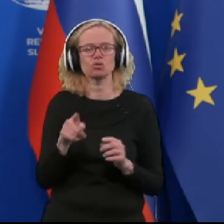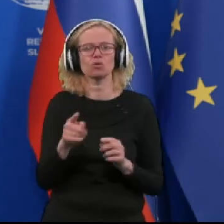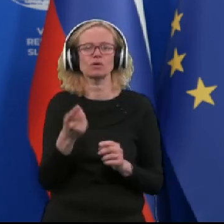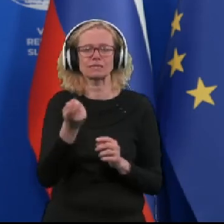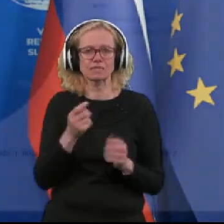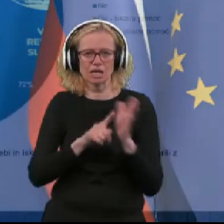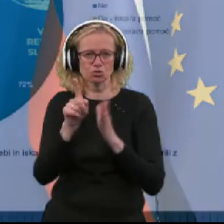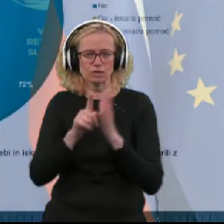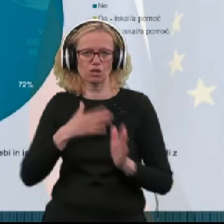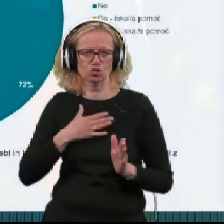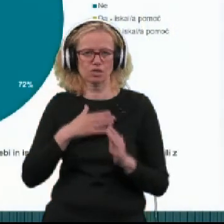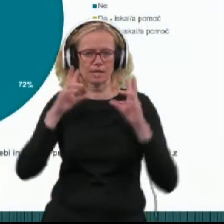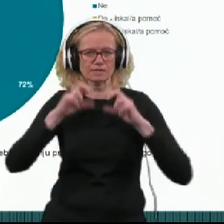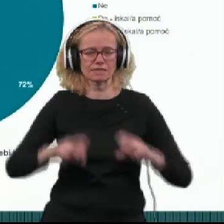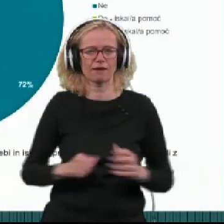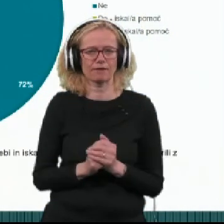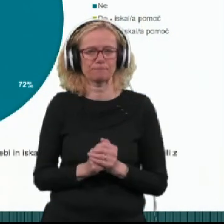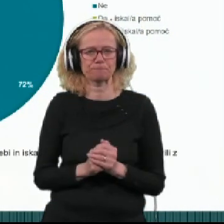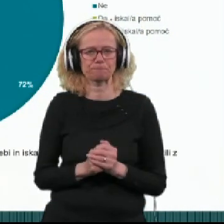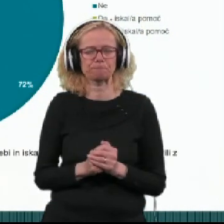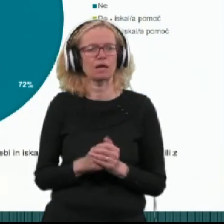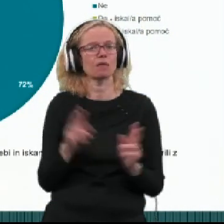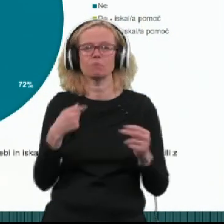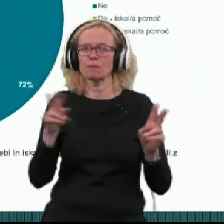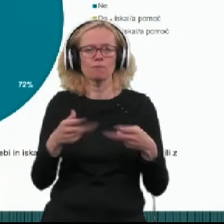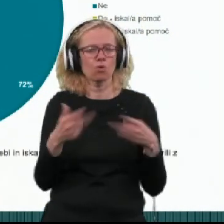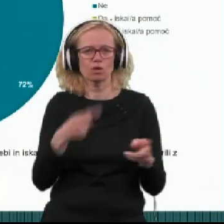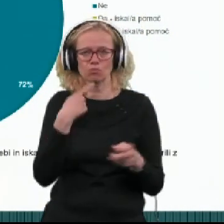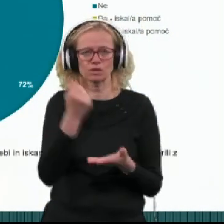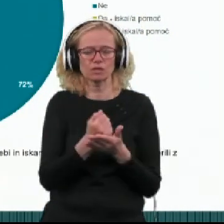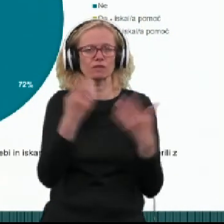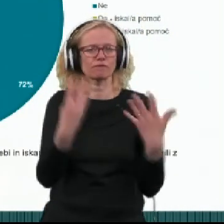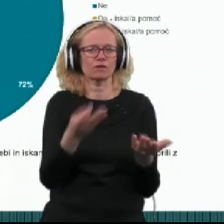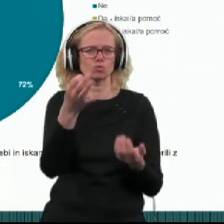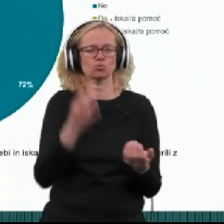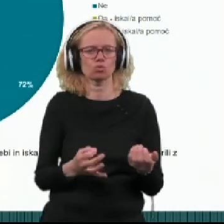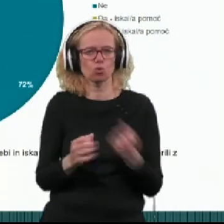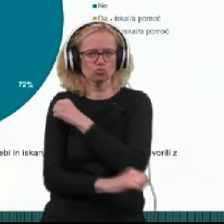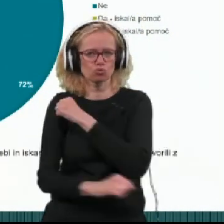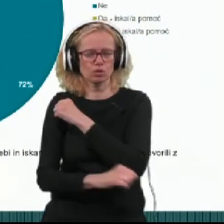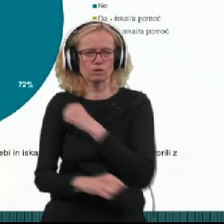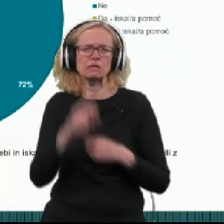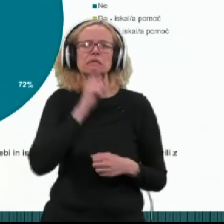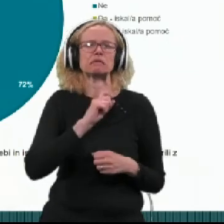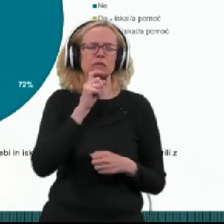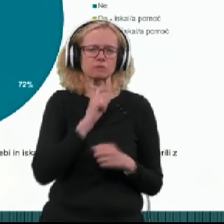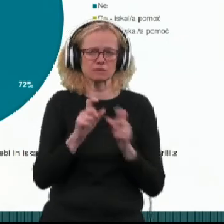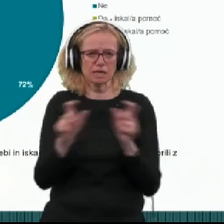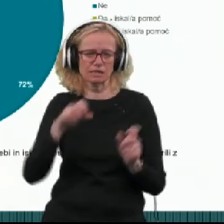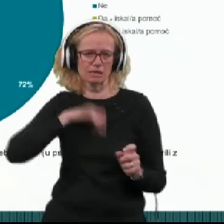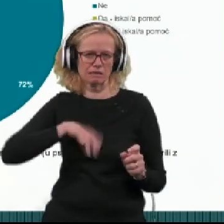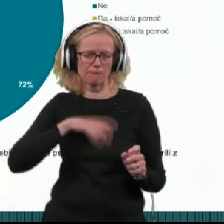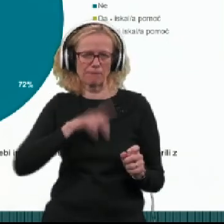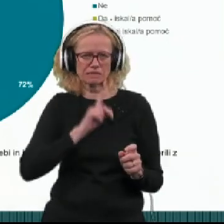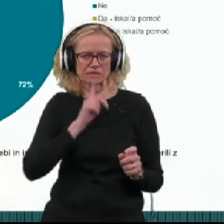raziskave. Namreč ne moramo trditi, da kar 90 odstotkov študentov trpi za depresijo oziroma